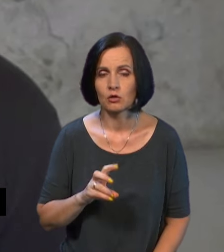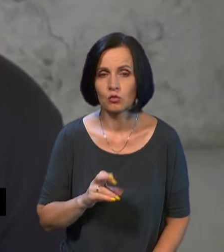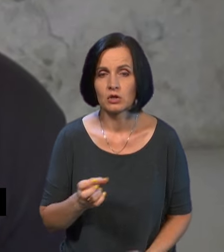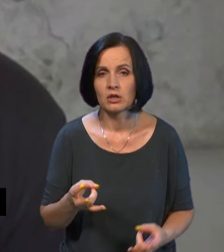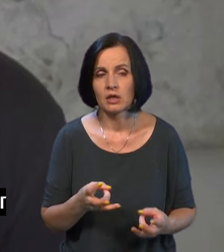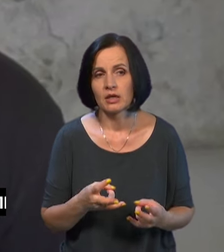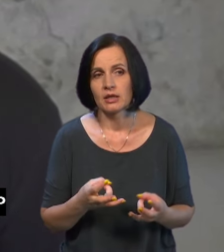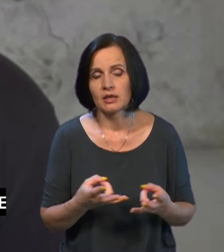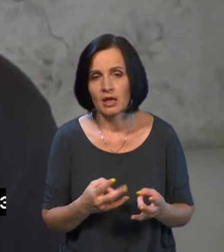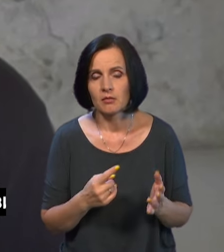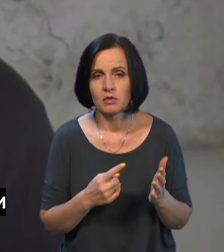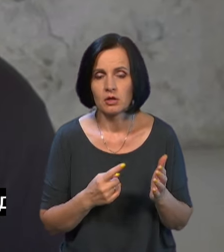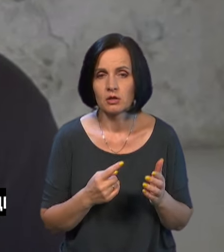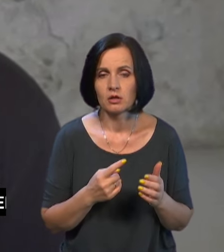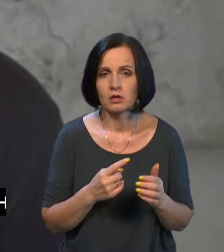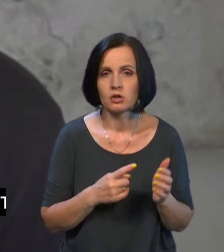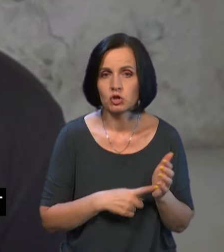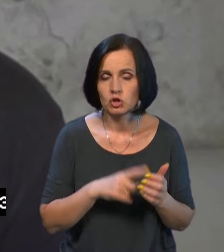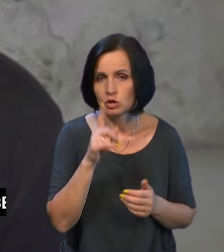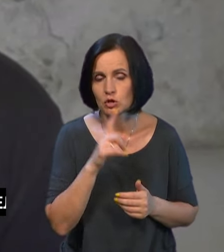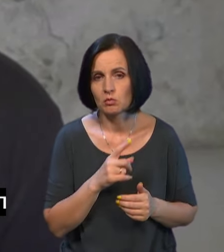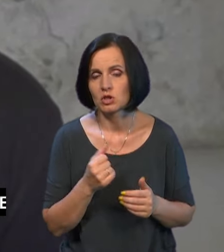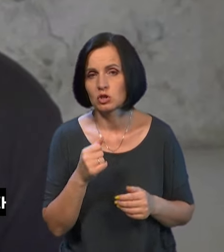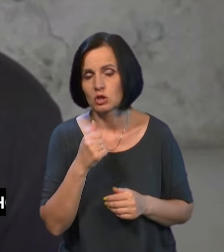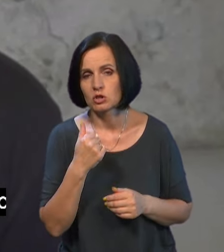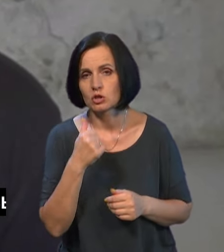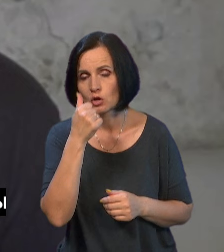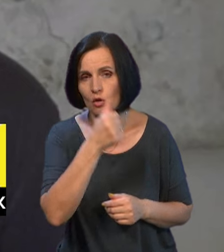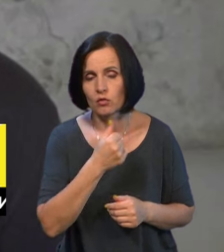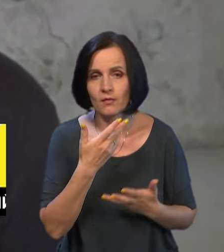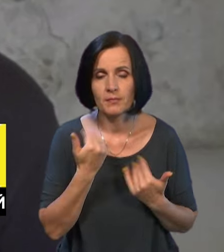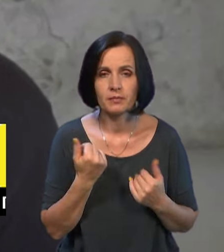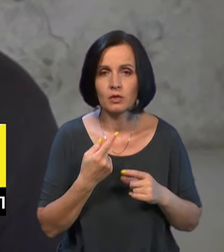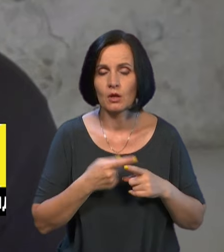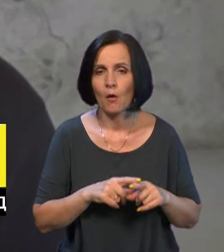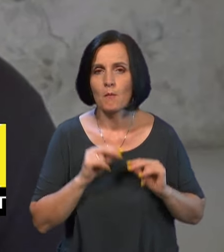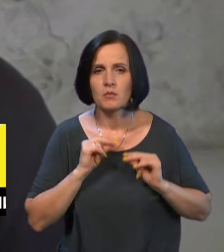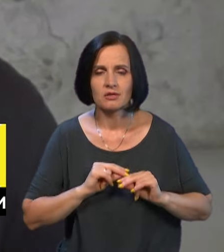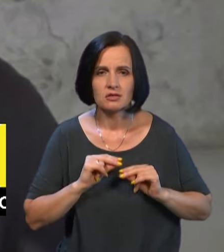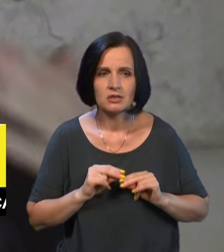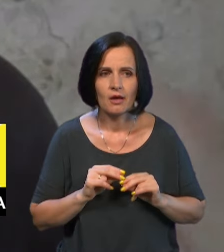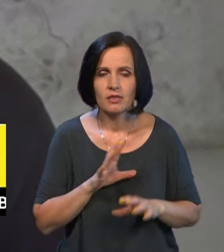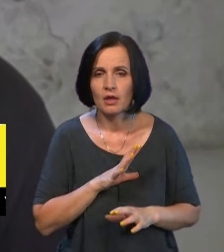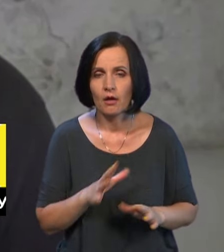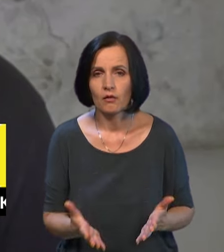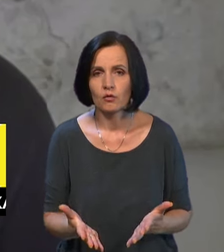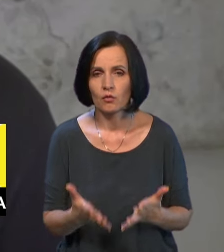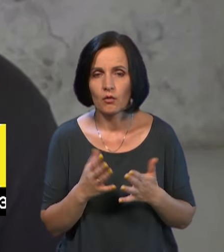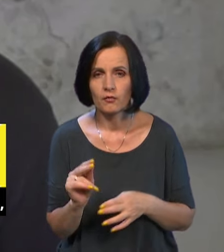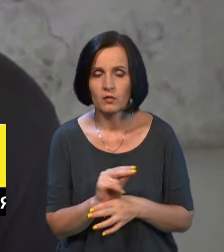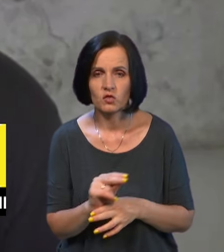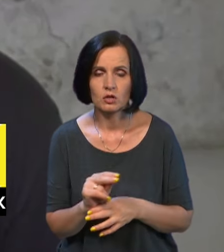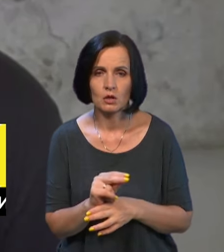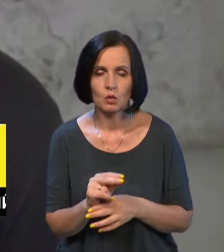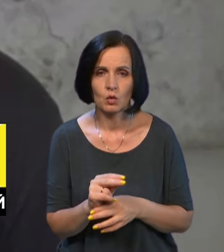Немає технічного персонала, не було чітко відредагованої